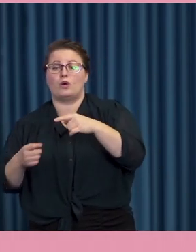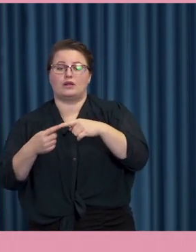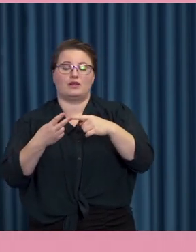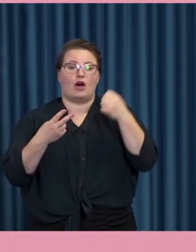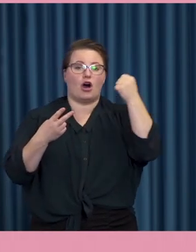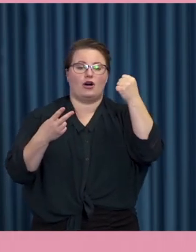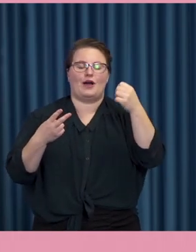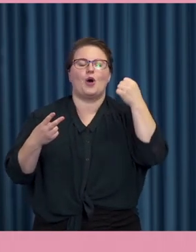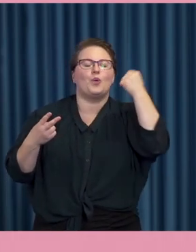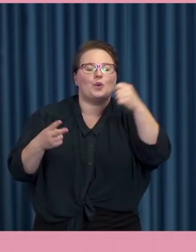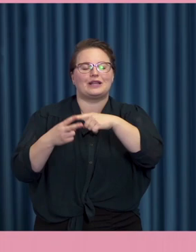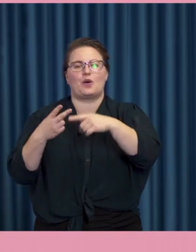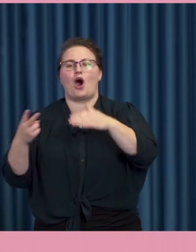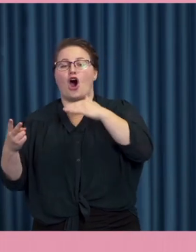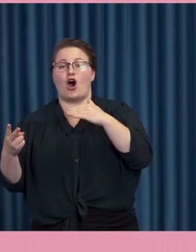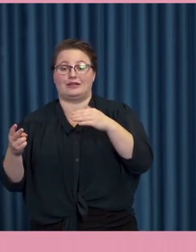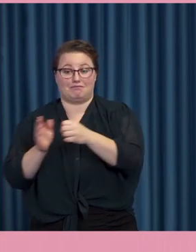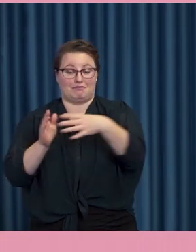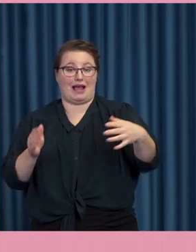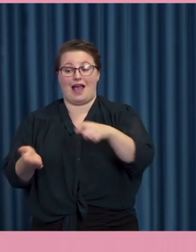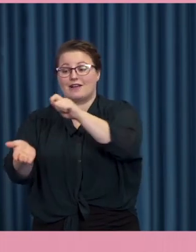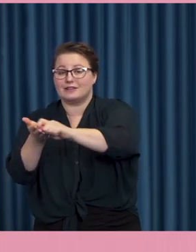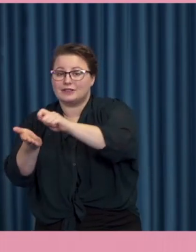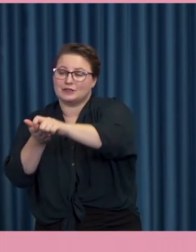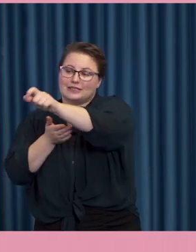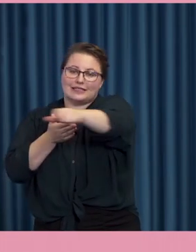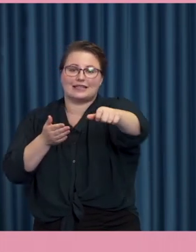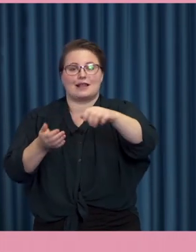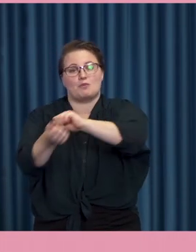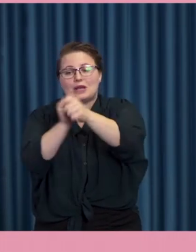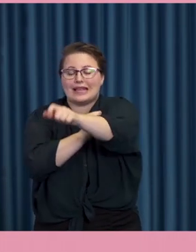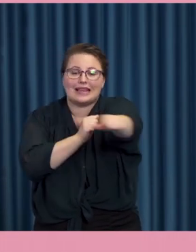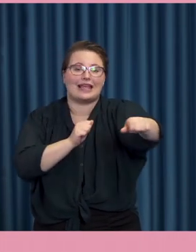och politiker att bli tysta. Har vi demokrati då?